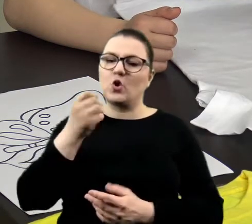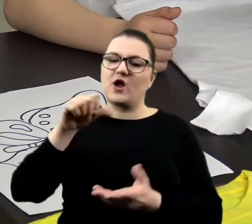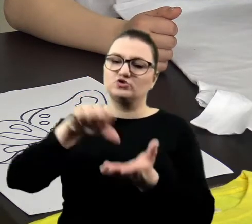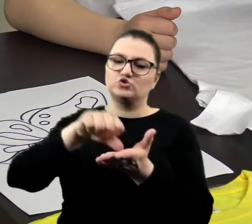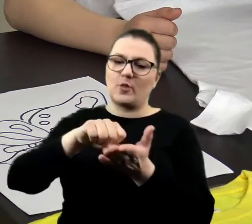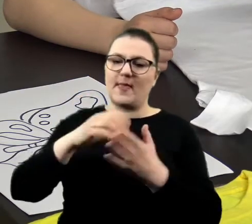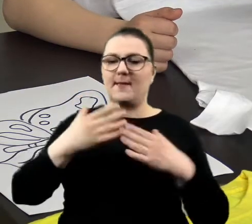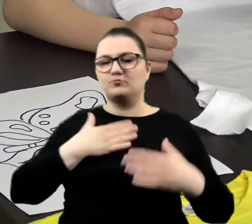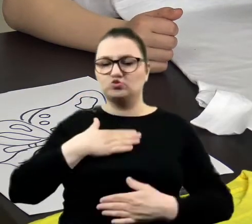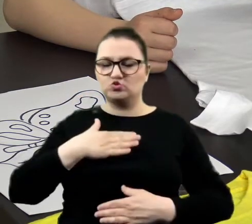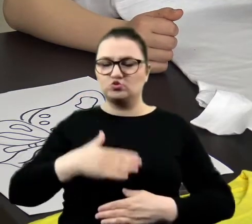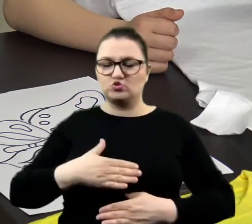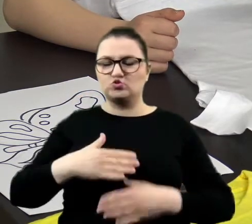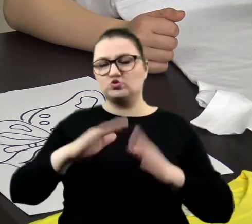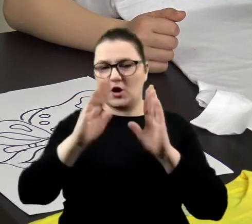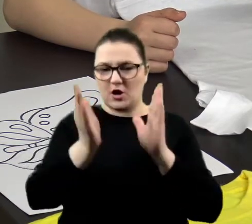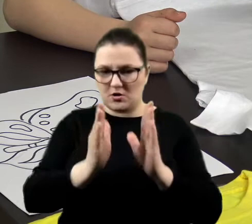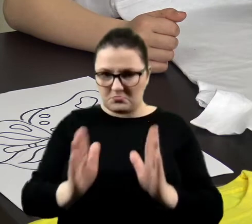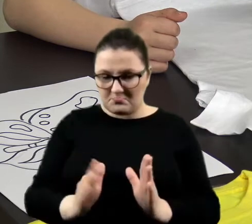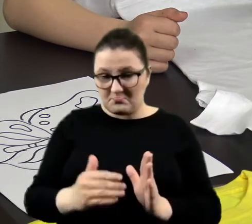brzuszek. Skoro ma tu czarny.